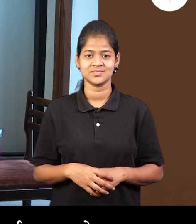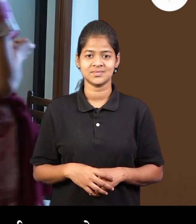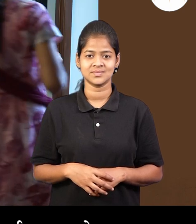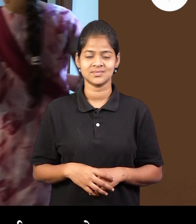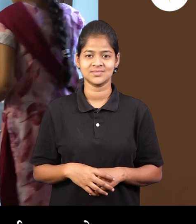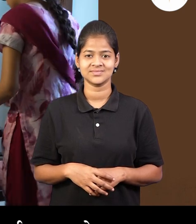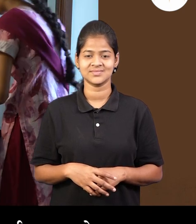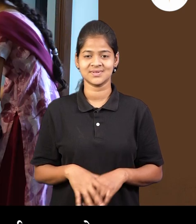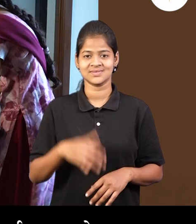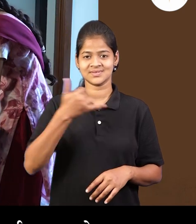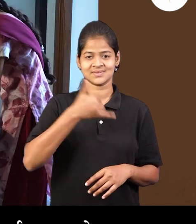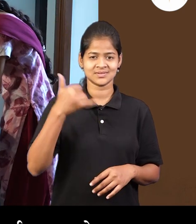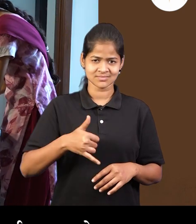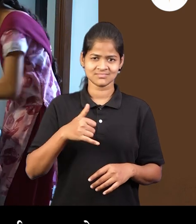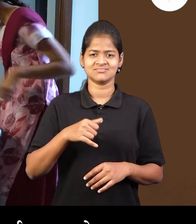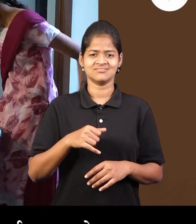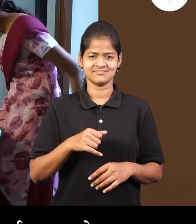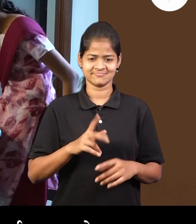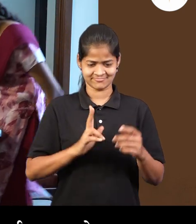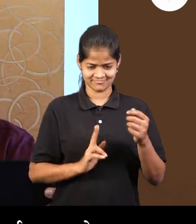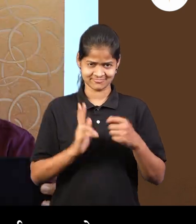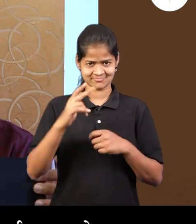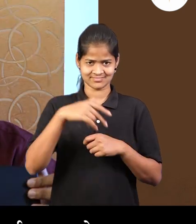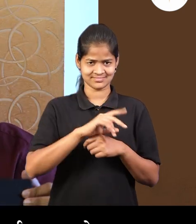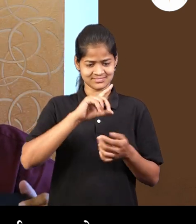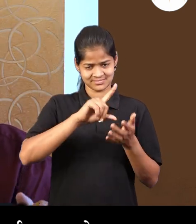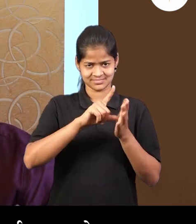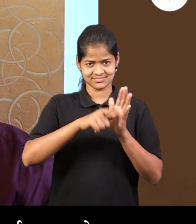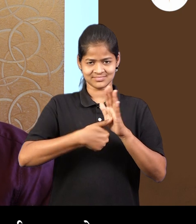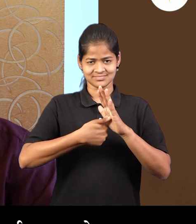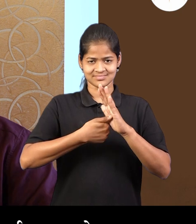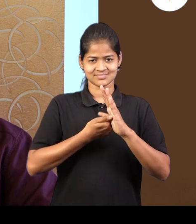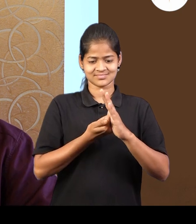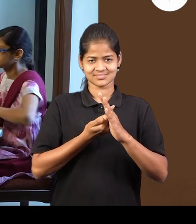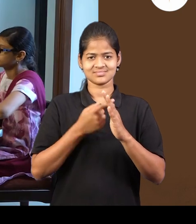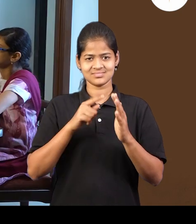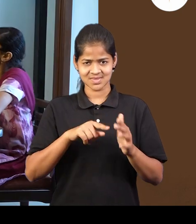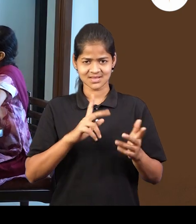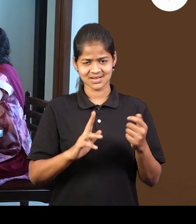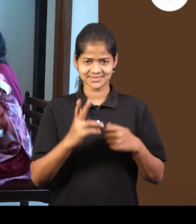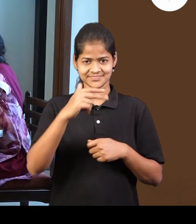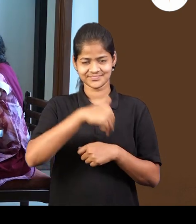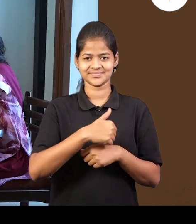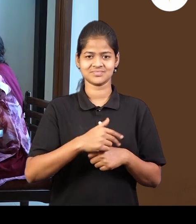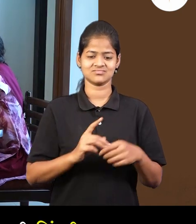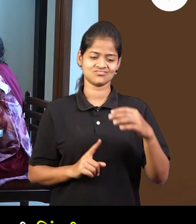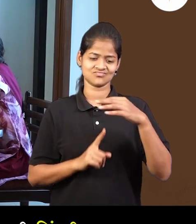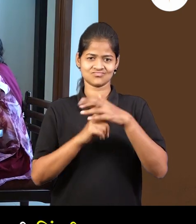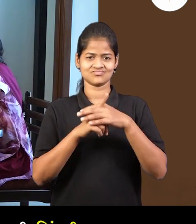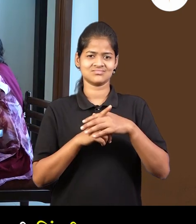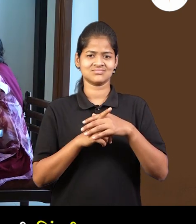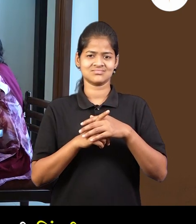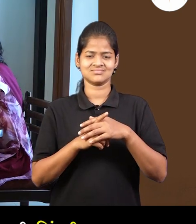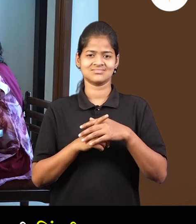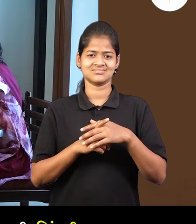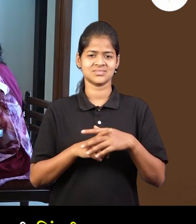अरे, दादा मी पुठ्य वर्टूर काड़ला अरे, मक्ते कापला अरे, मक्ते